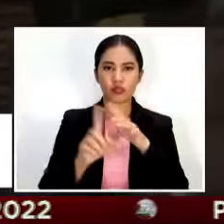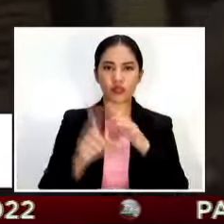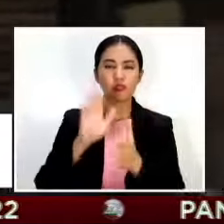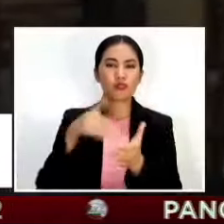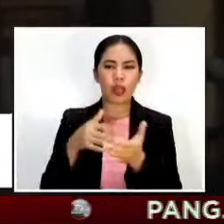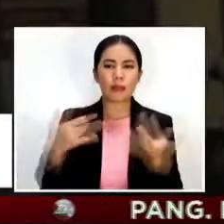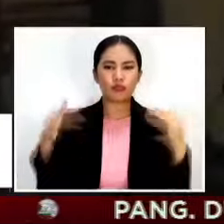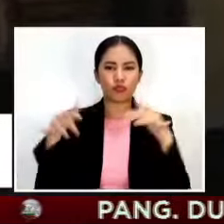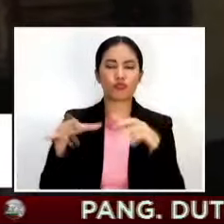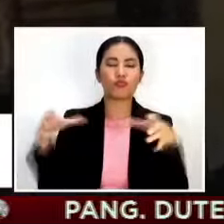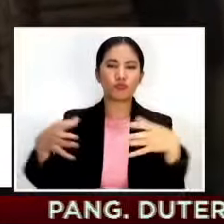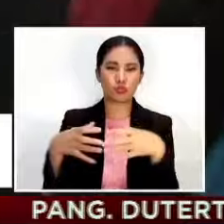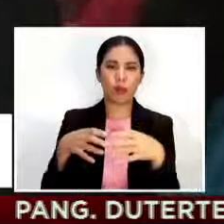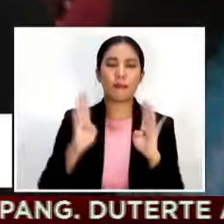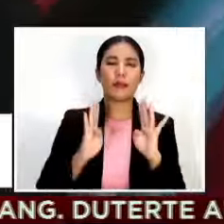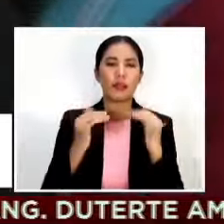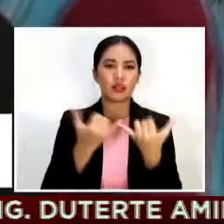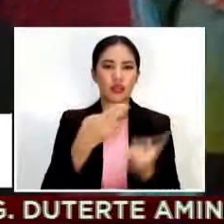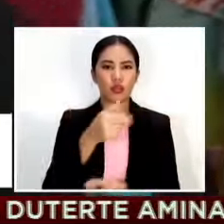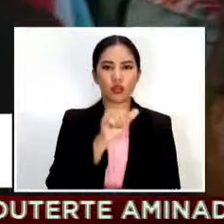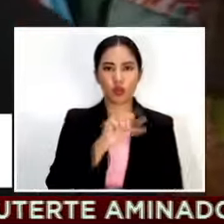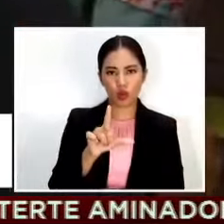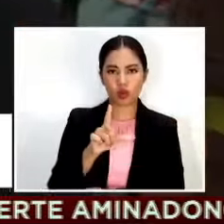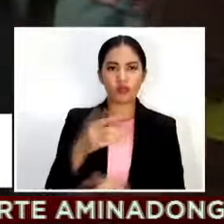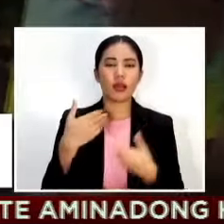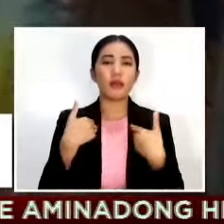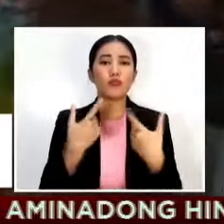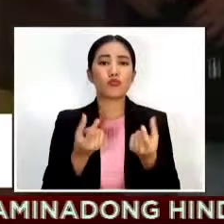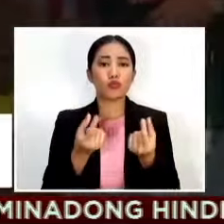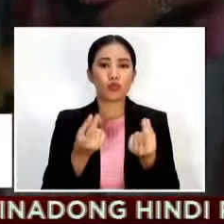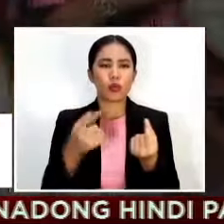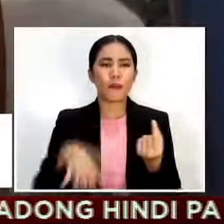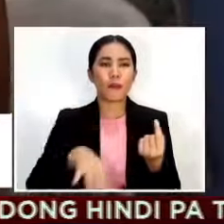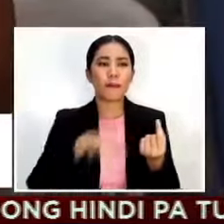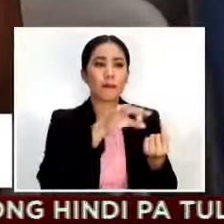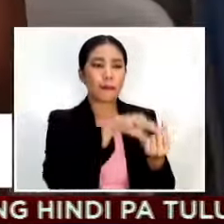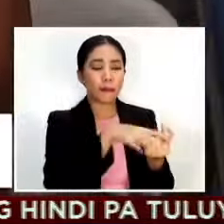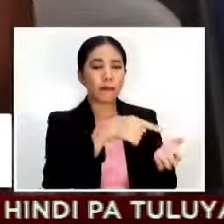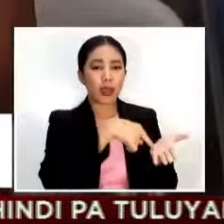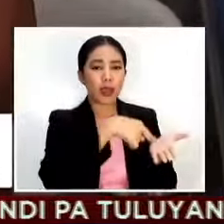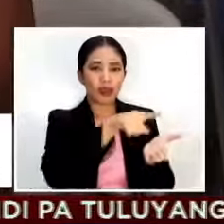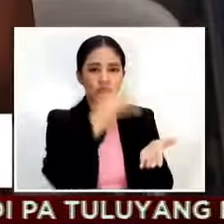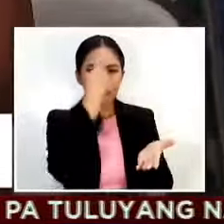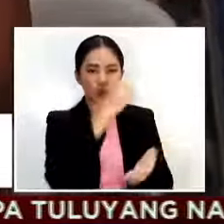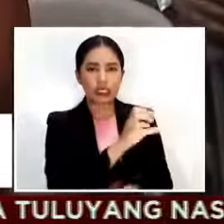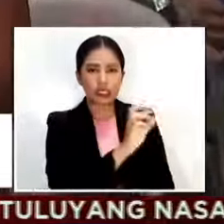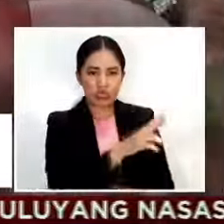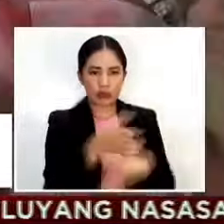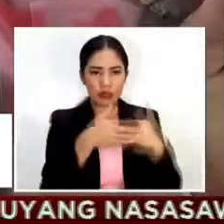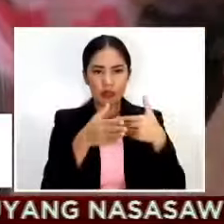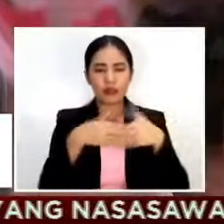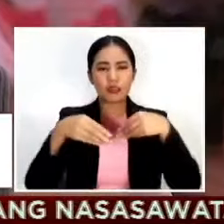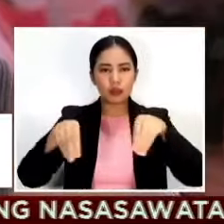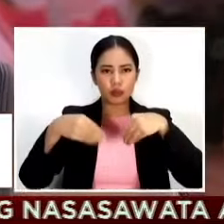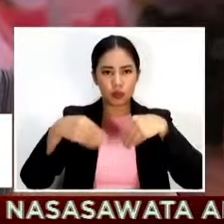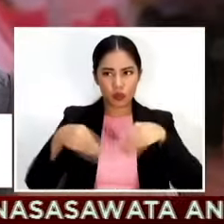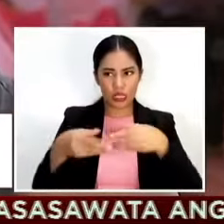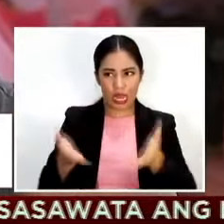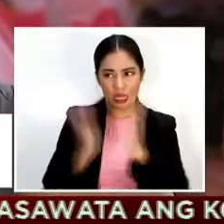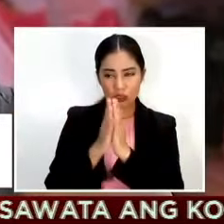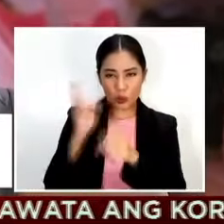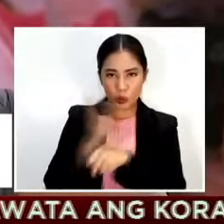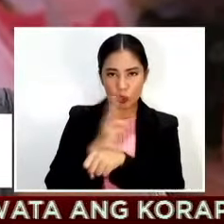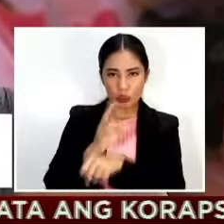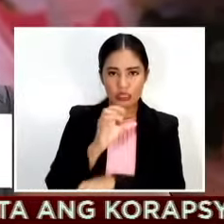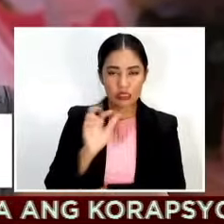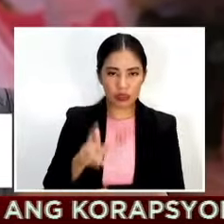mga katabing bahay o kaya'y nagbabayad sa palikuran ng kalapit na palengke may paligoan dyan nagbabayad kami si Sanligo 20